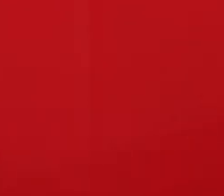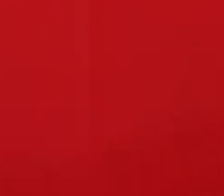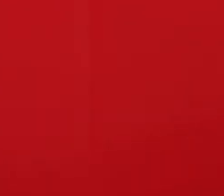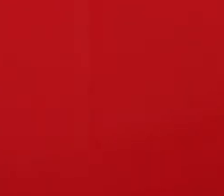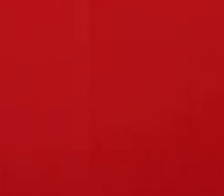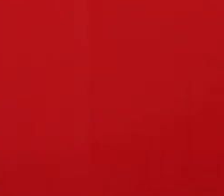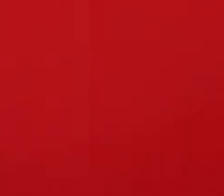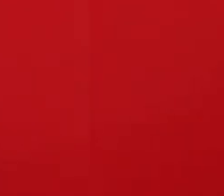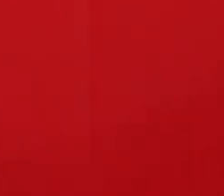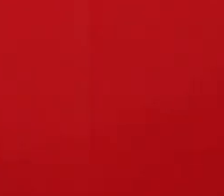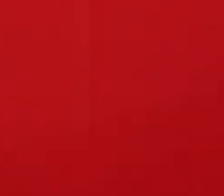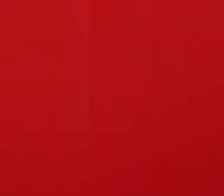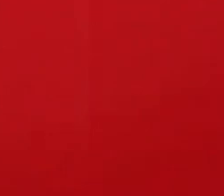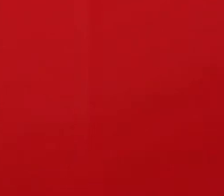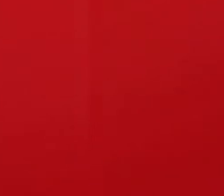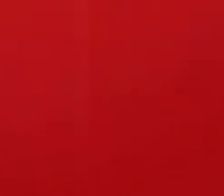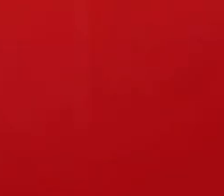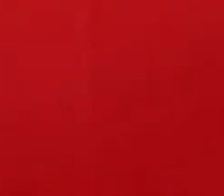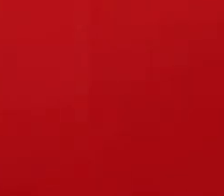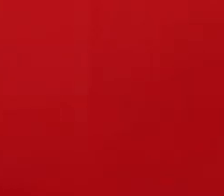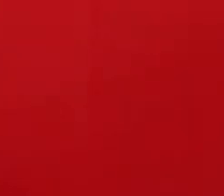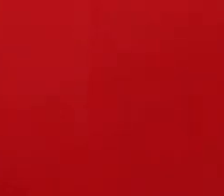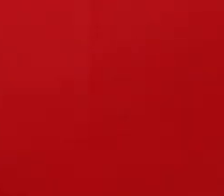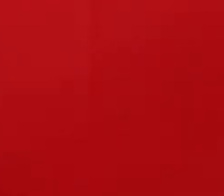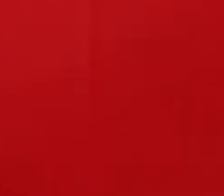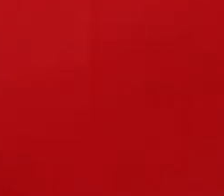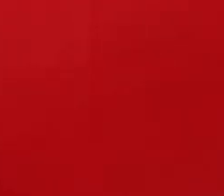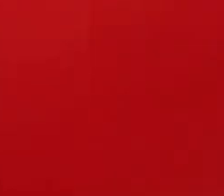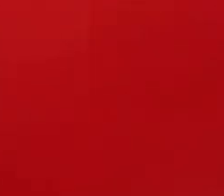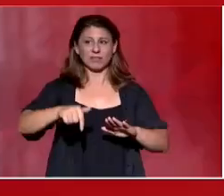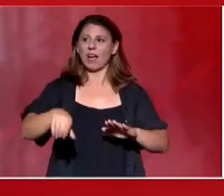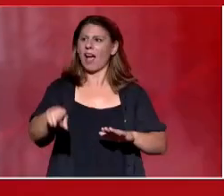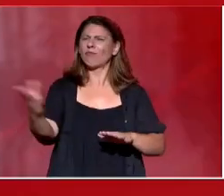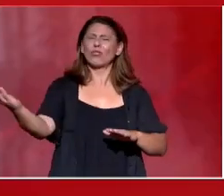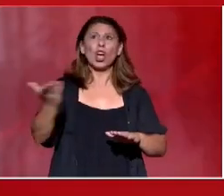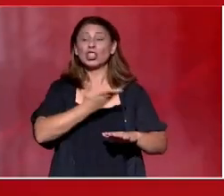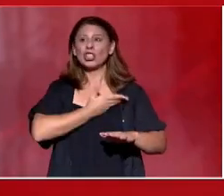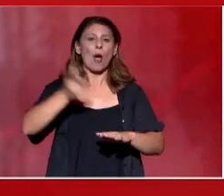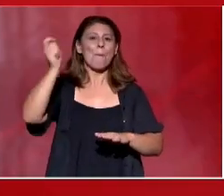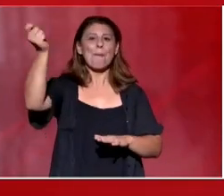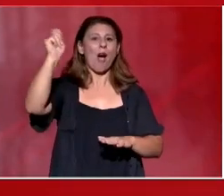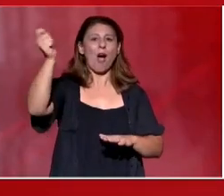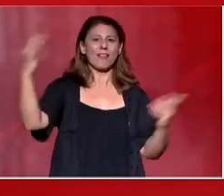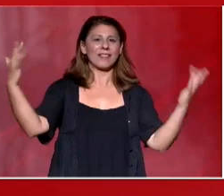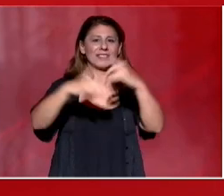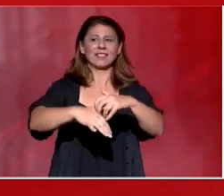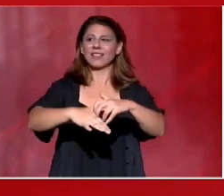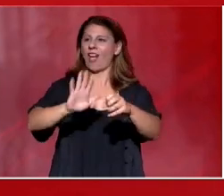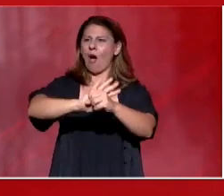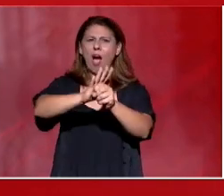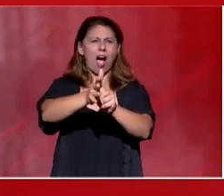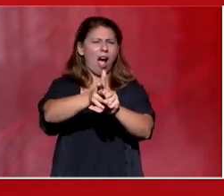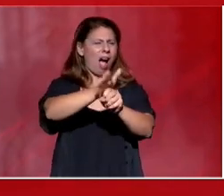και του Οδηγητή κορυφώνεται σήμερα εδώ με αυτή τη συγκλονιστική πολιτική συγκέντρωση και